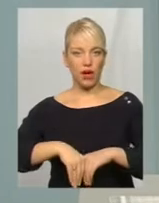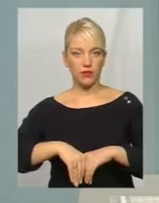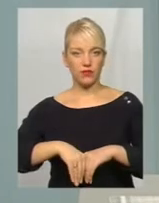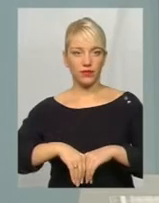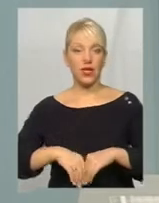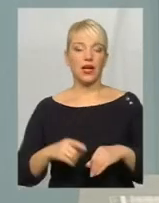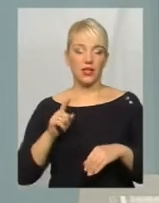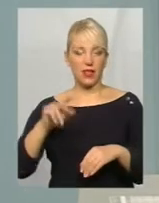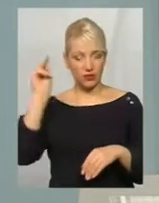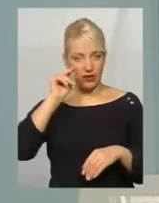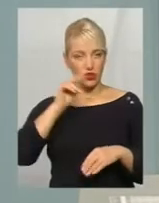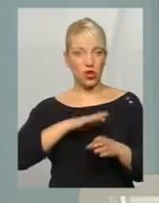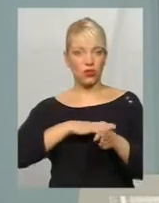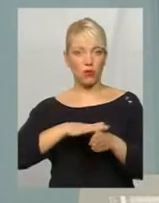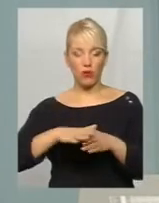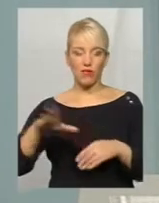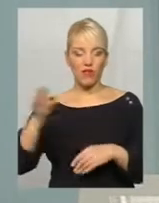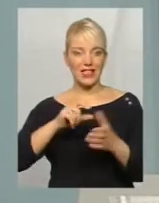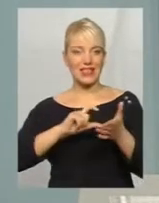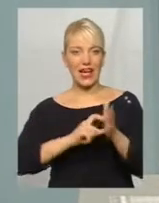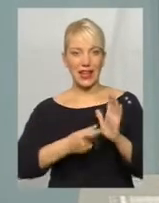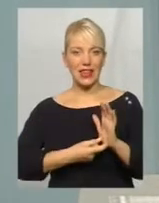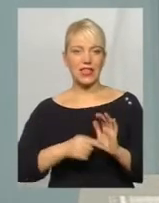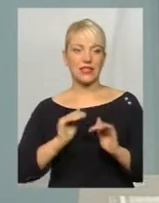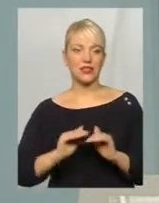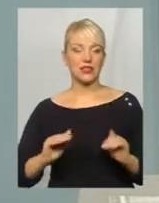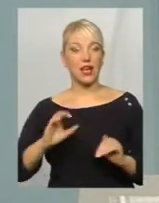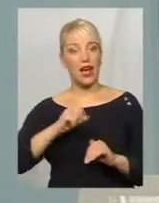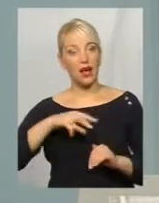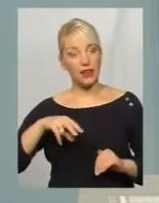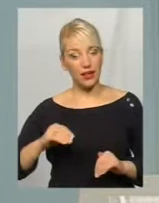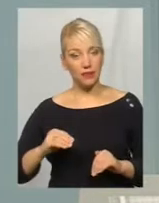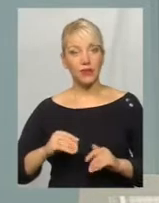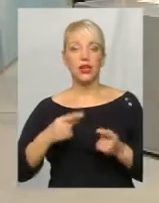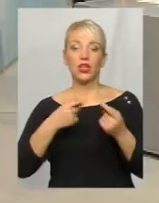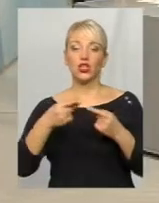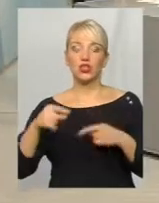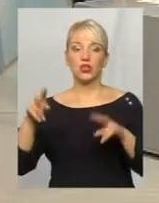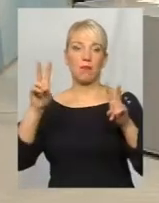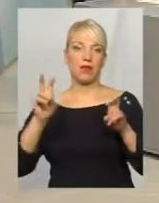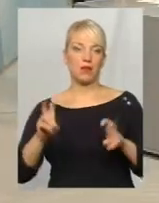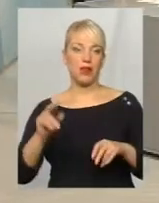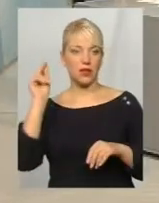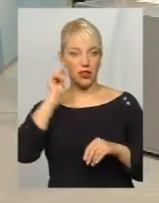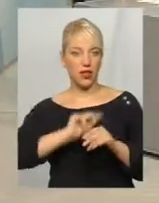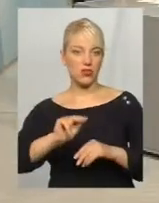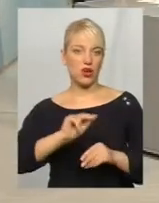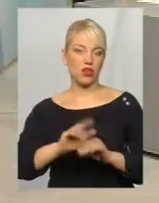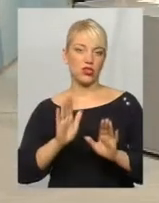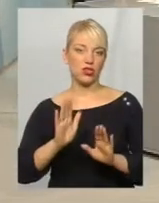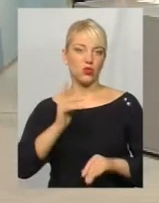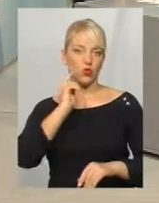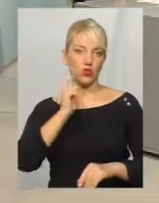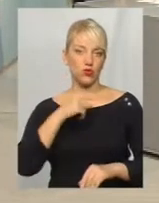їх вивчає повністю весь клас дітей, але решта предметів навчання іде українською мовою.